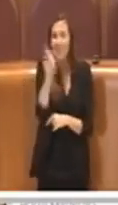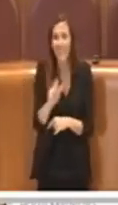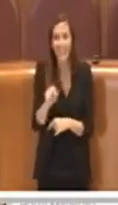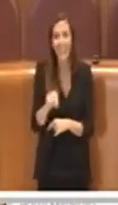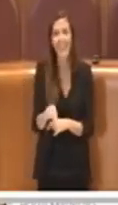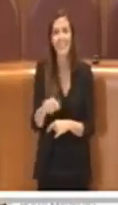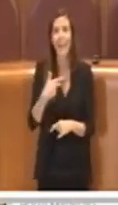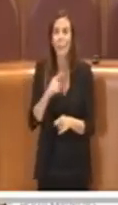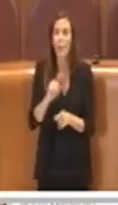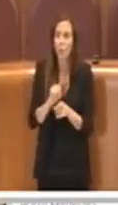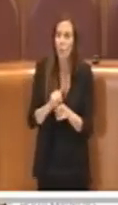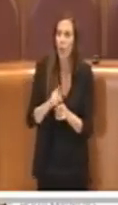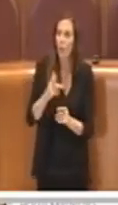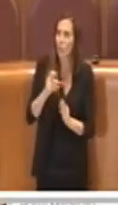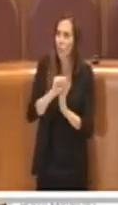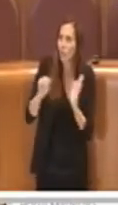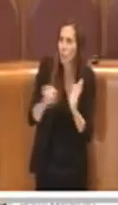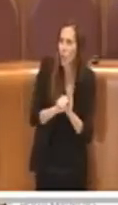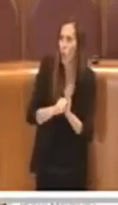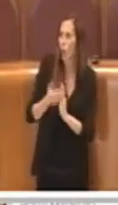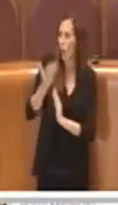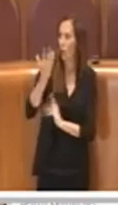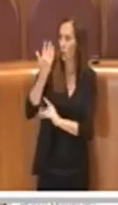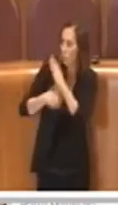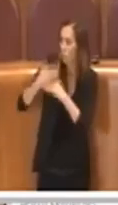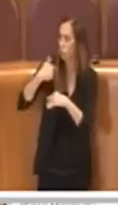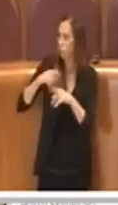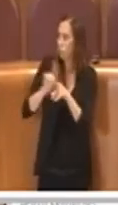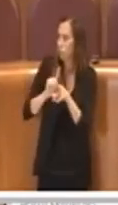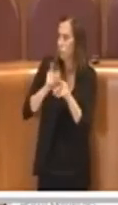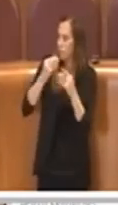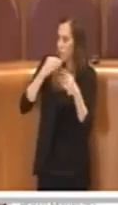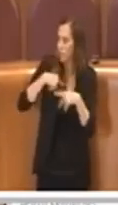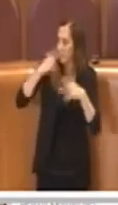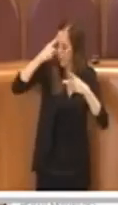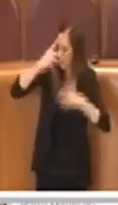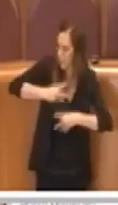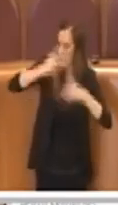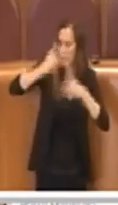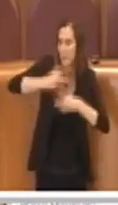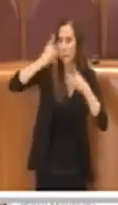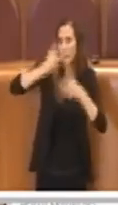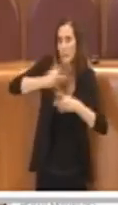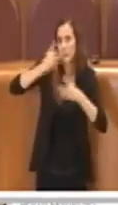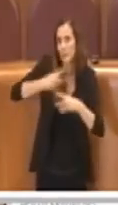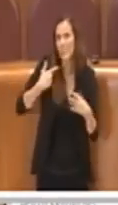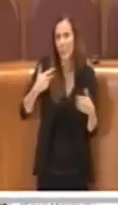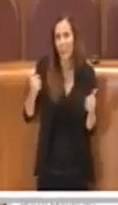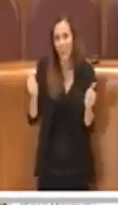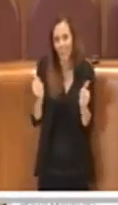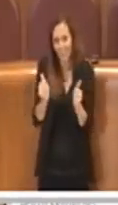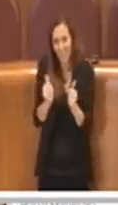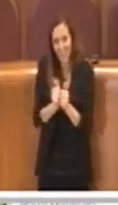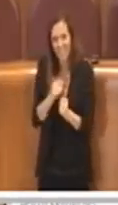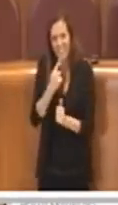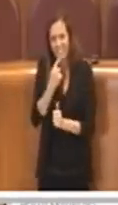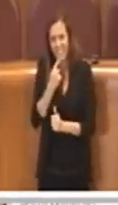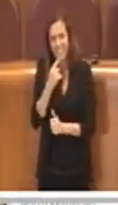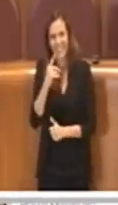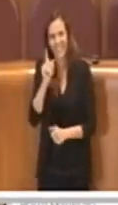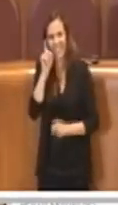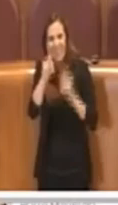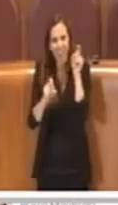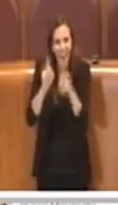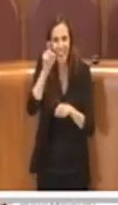la nostra storia e che senza una vera elaborazione culturale continueranno ad affiancarsi coloro che faticano a